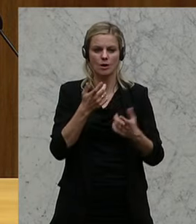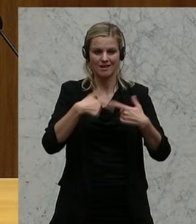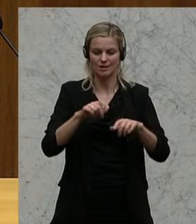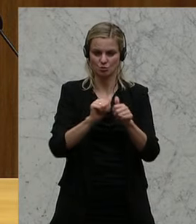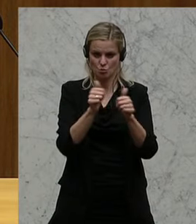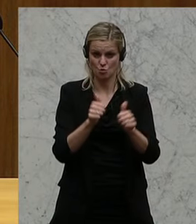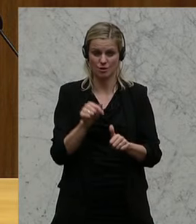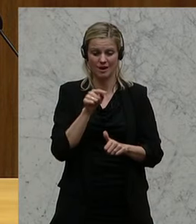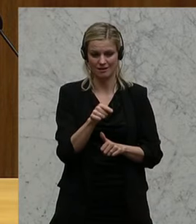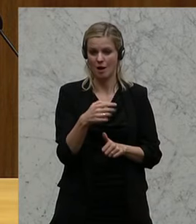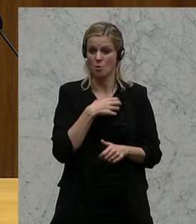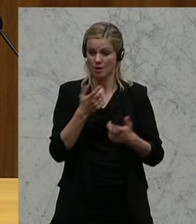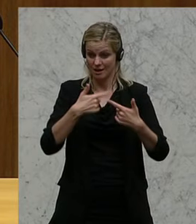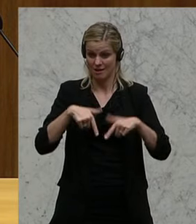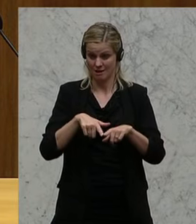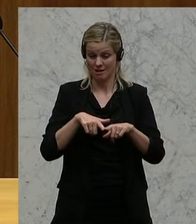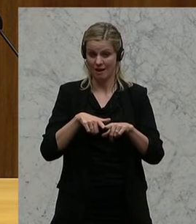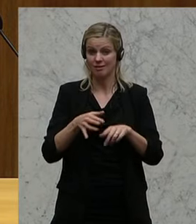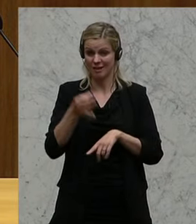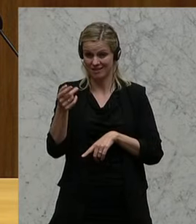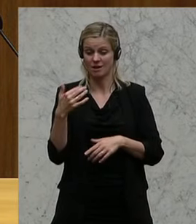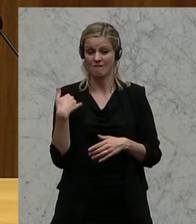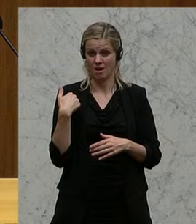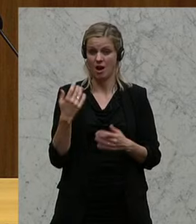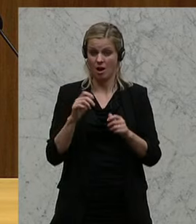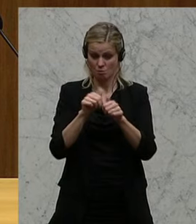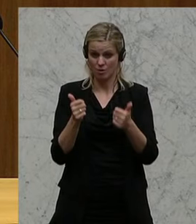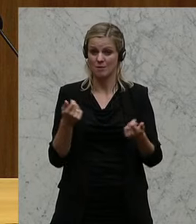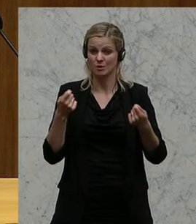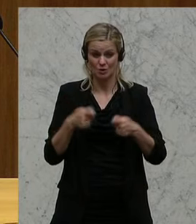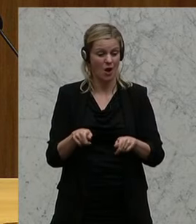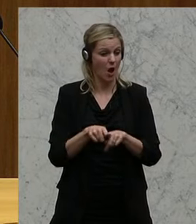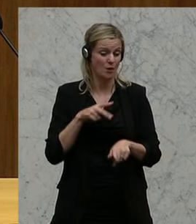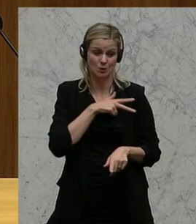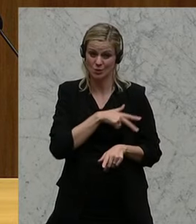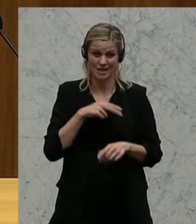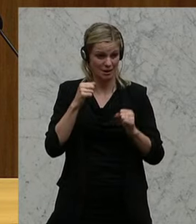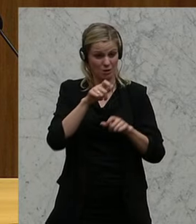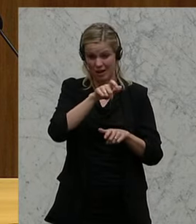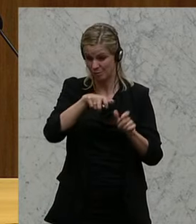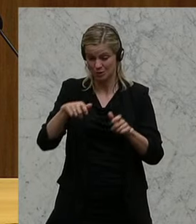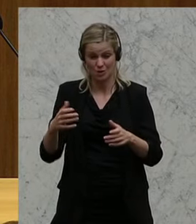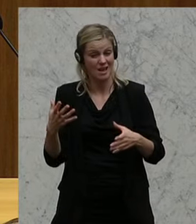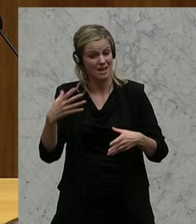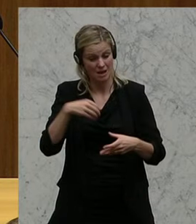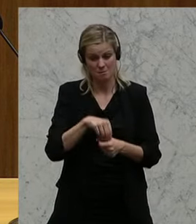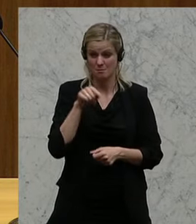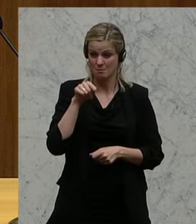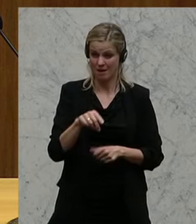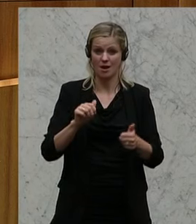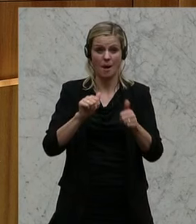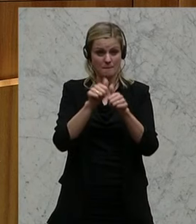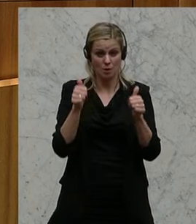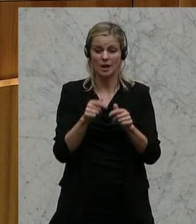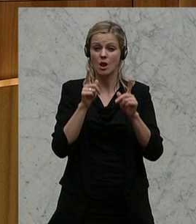Modell, das ist ein Modell, das der burgenländische Landtag beschlossen hat, auch mit Stimmen der Sozialdemokraten, Herr Bundesminister, dieses Modell auf